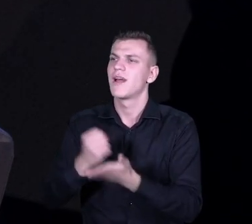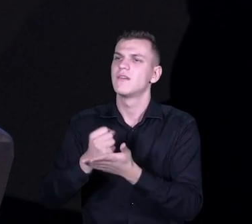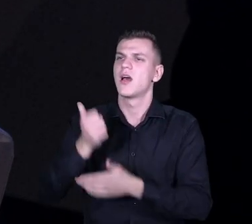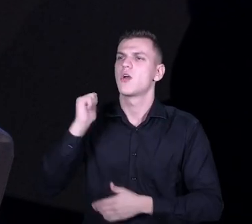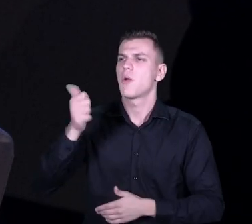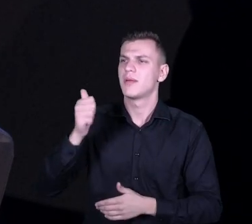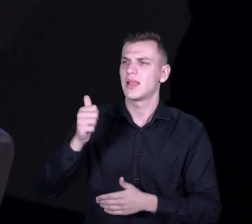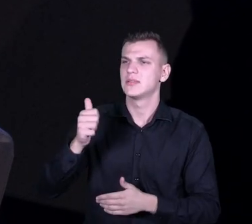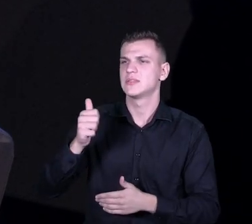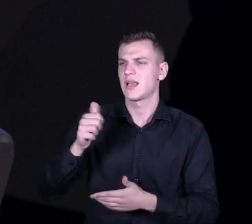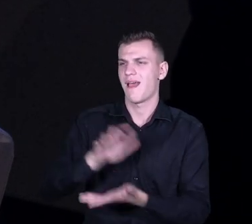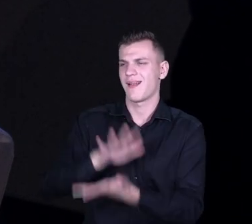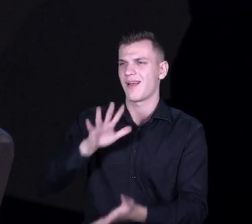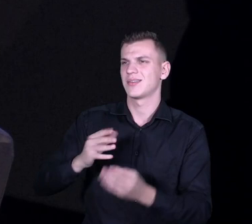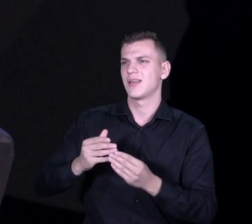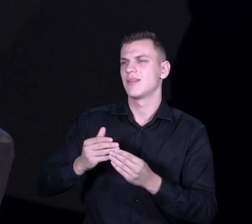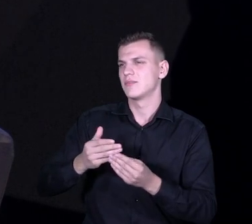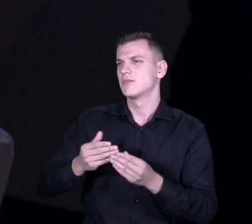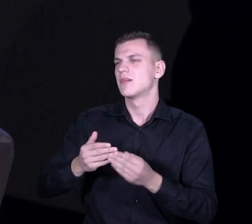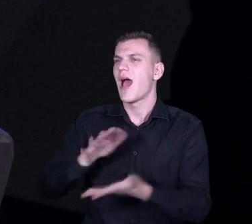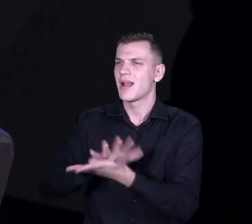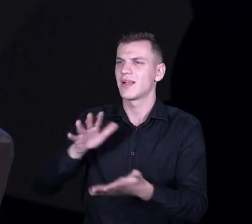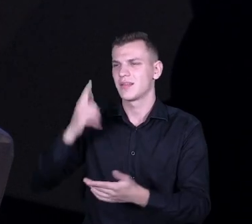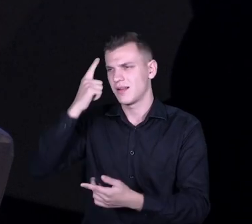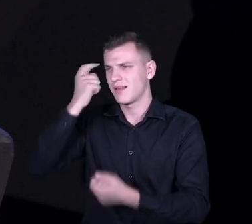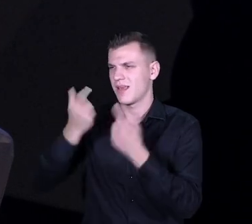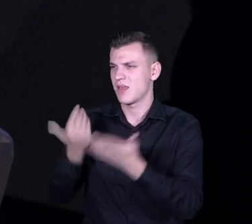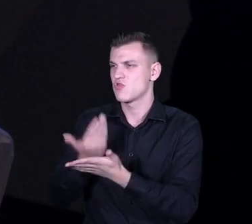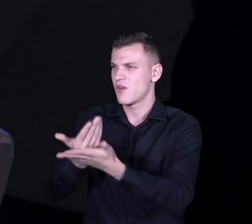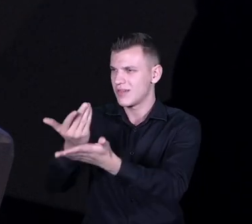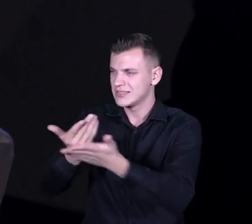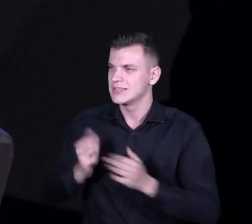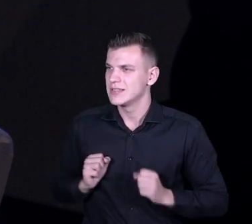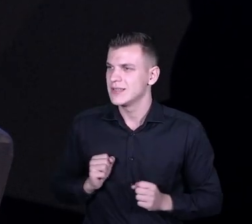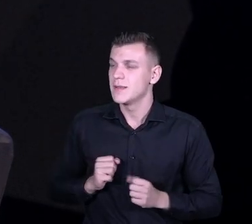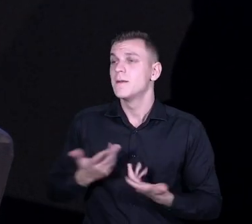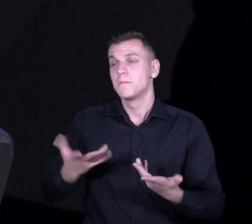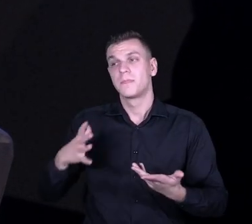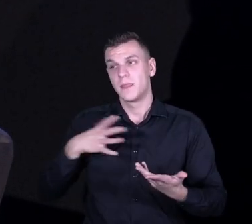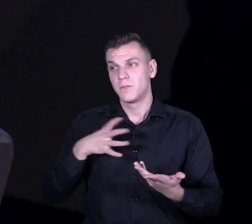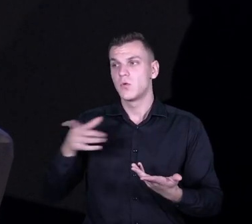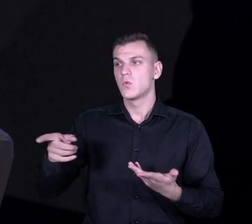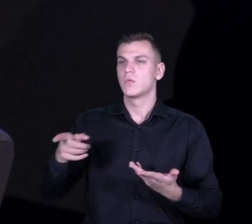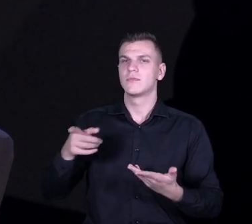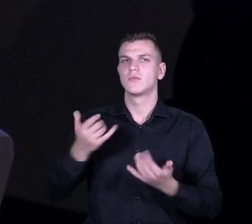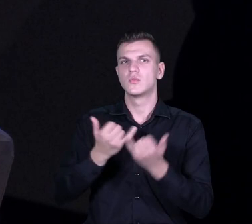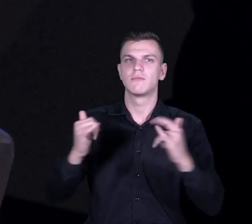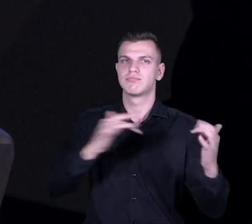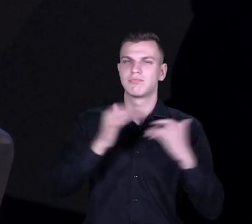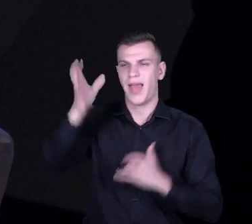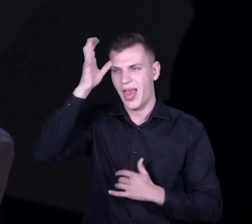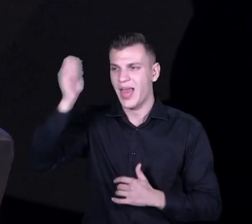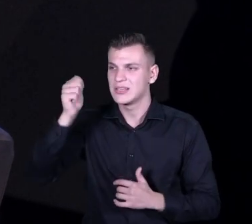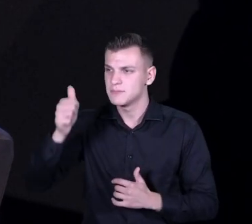proinnowacyjnych, bo to jest też coś, co w ramach też zespołu i ekspertów też byłaś włączona i zajmowała się właśnie